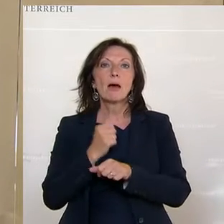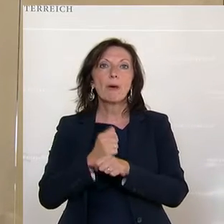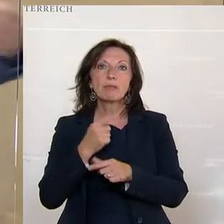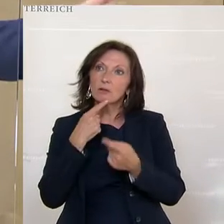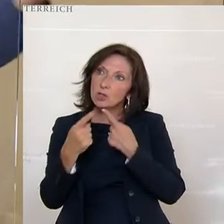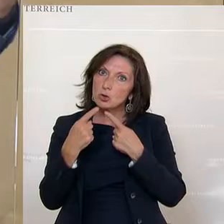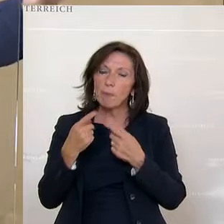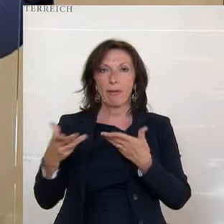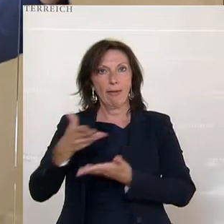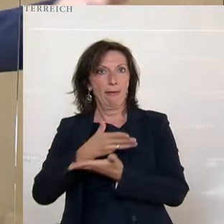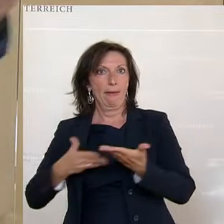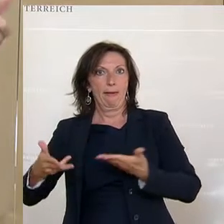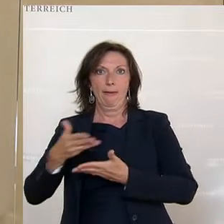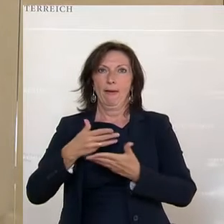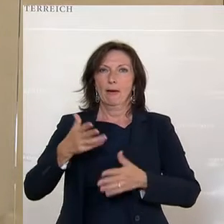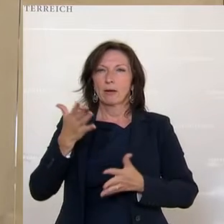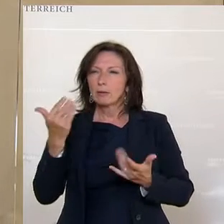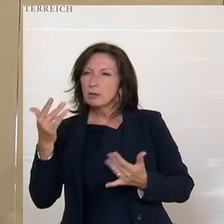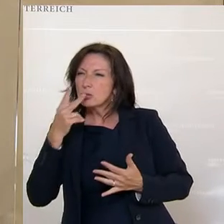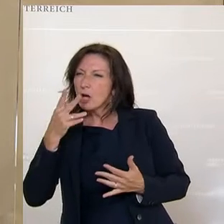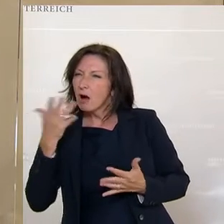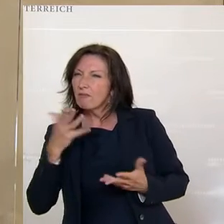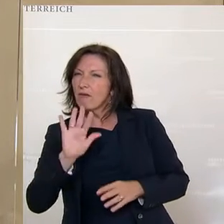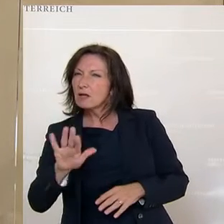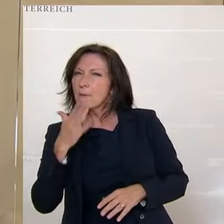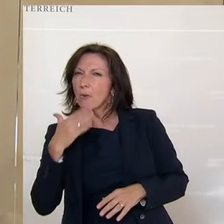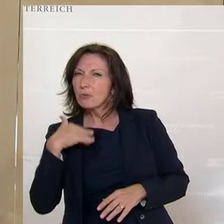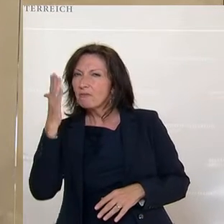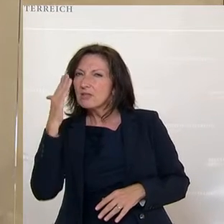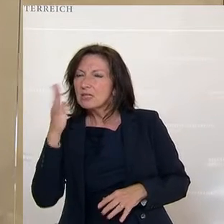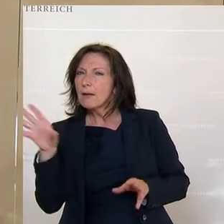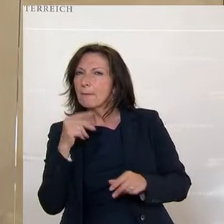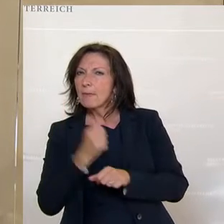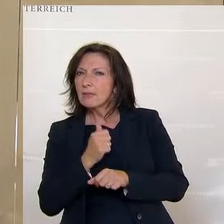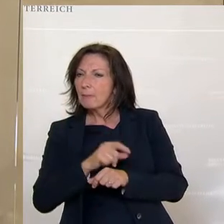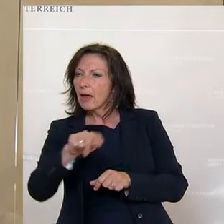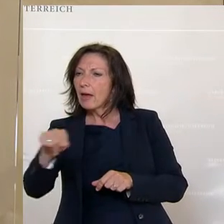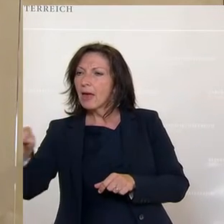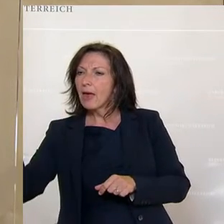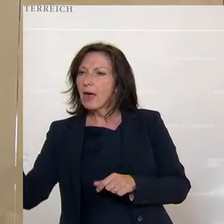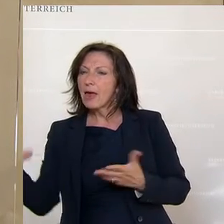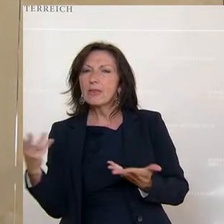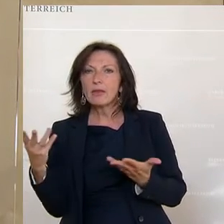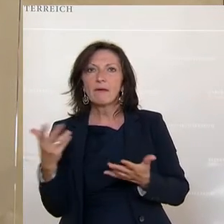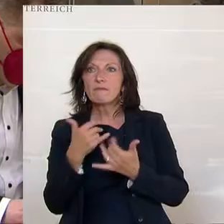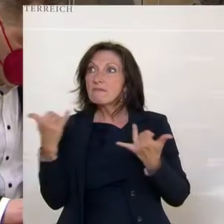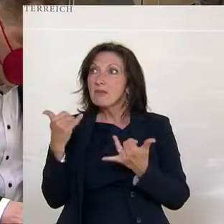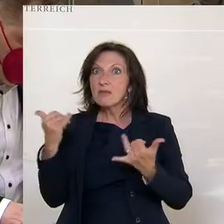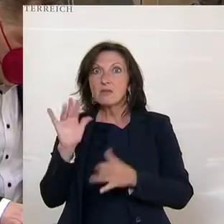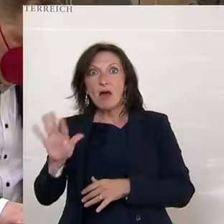geschaut, hat sich die Fragen geholt und hat geschaut, wo können diese Mitarbeiterinnen und Mitarbeiter diese Fragen beantwortet bekommen.